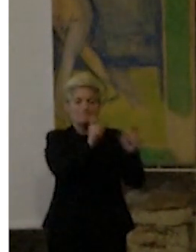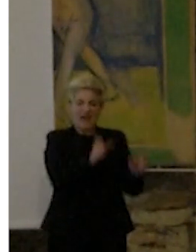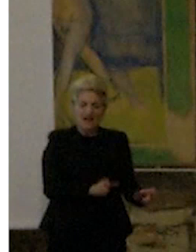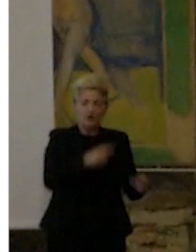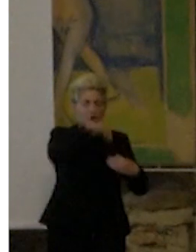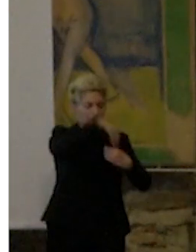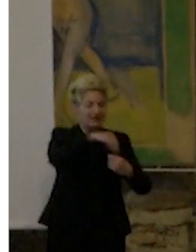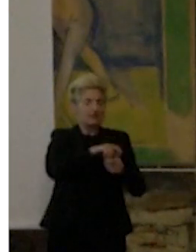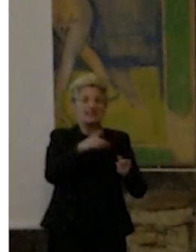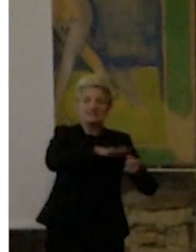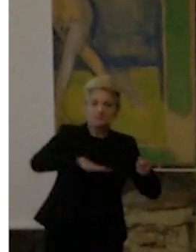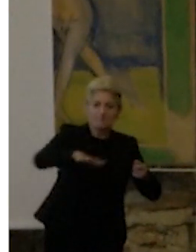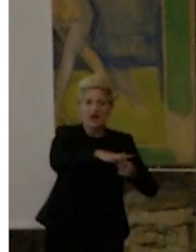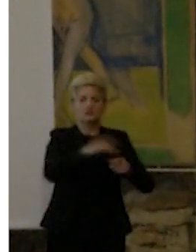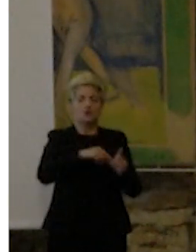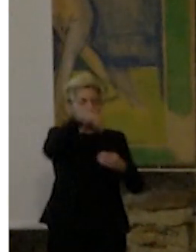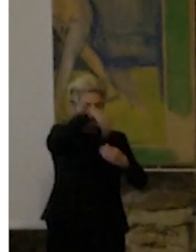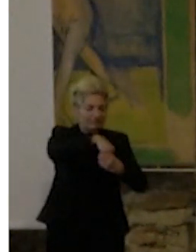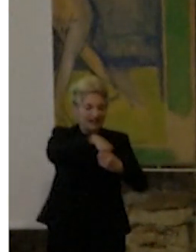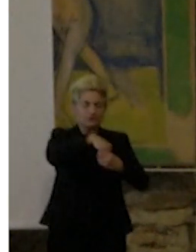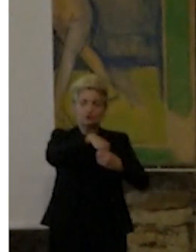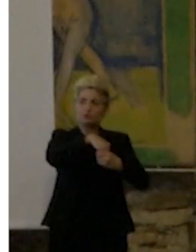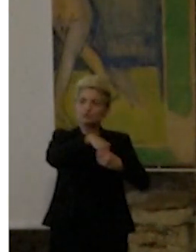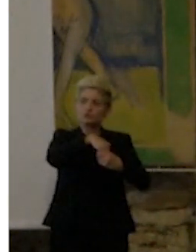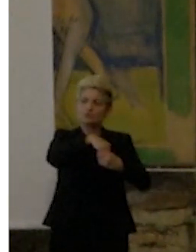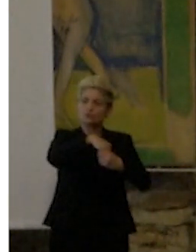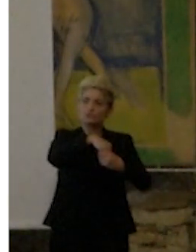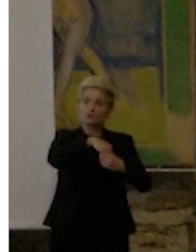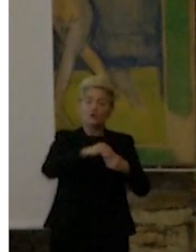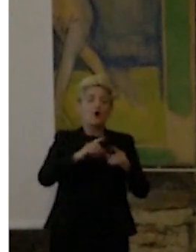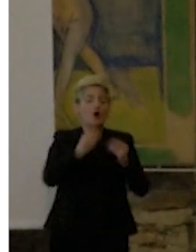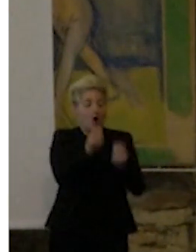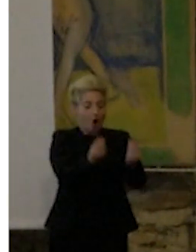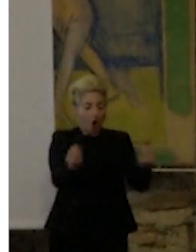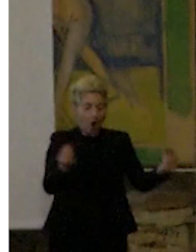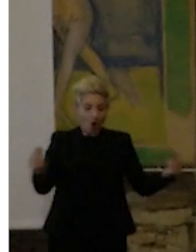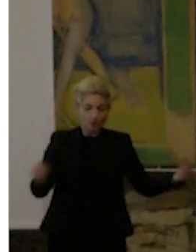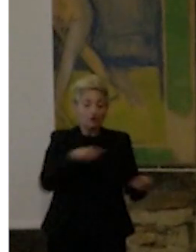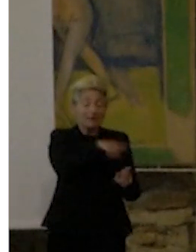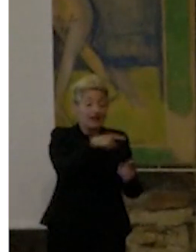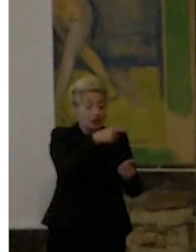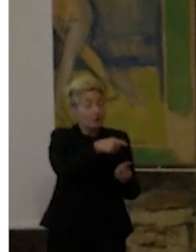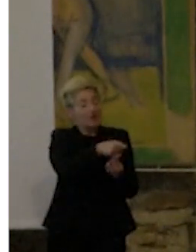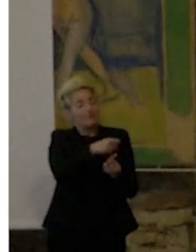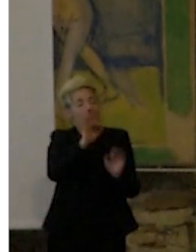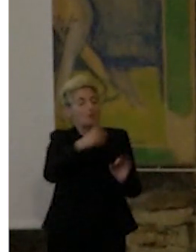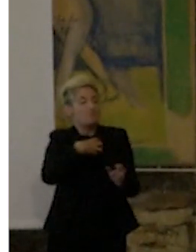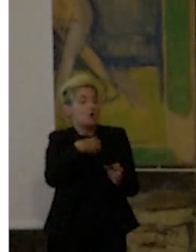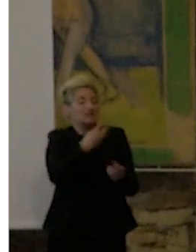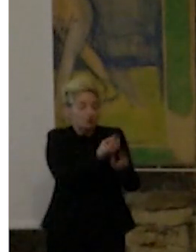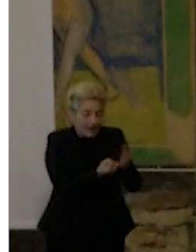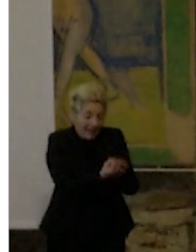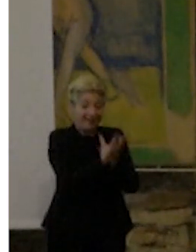immersi nello spazio, immersi intorno agli oggetti che poi lei ha prodotto, perché altrimenti uno